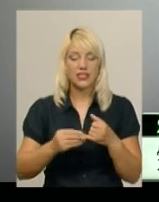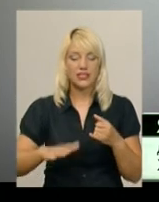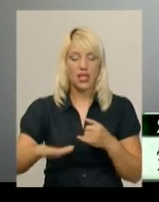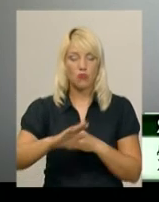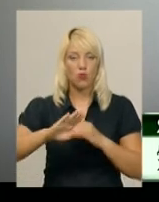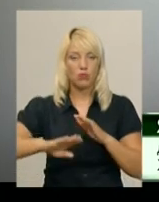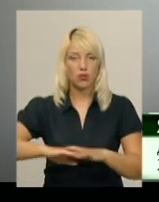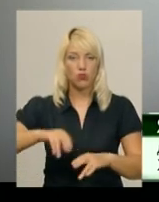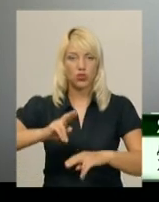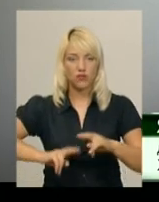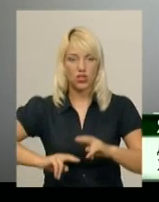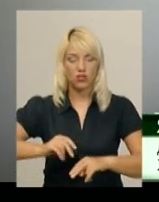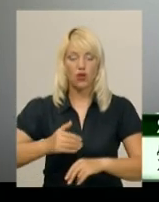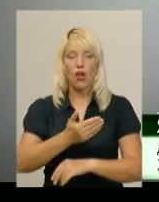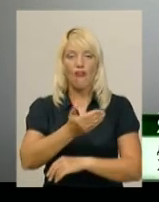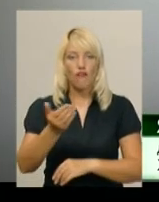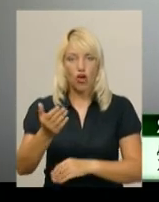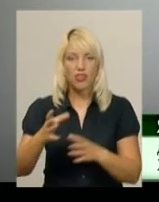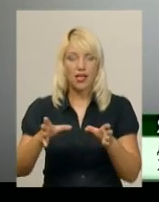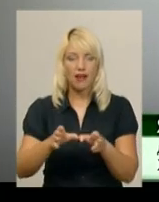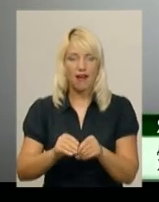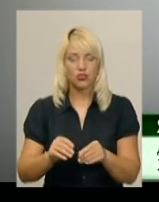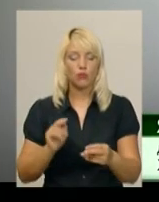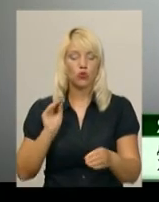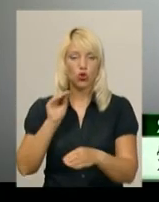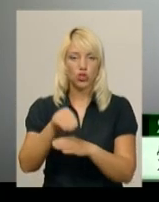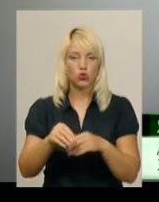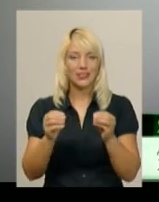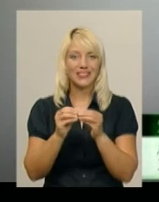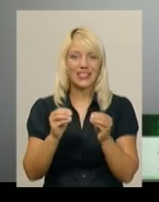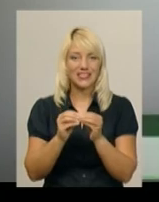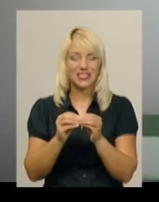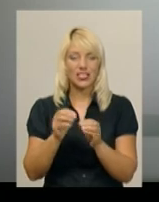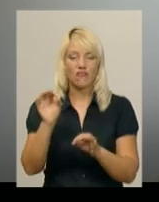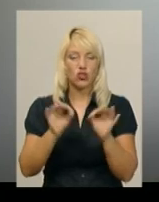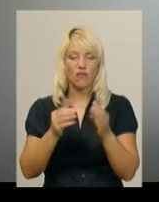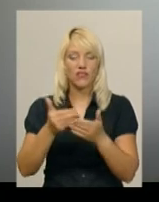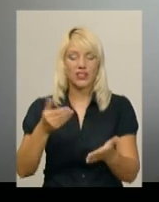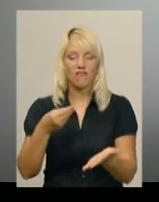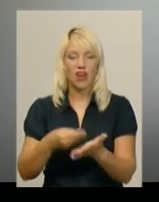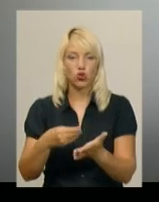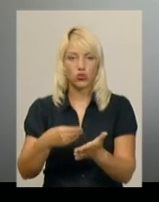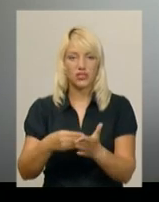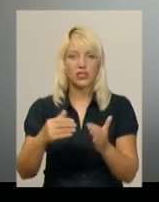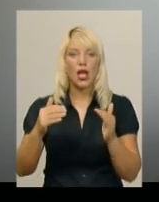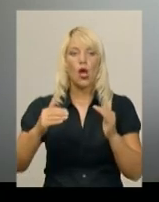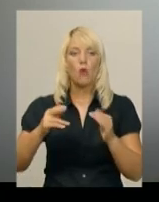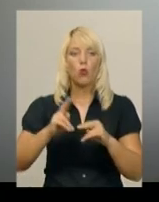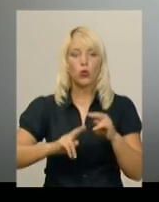Вони разом додають 10 відсотків від вартості будівництва